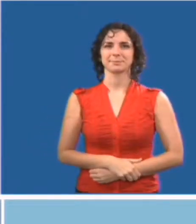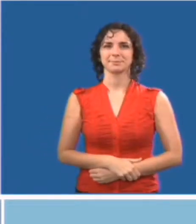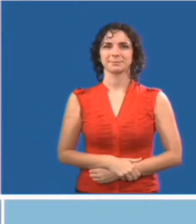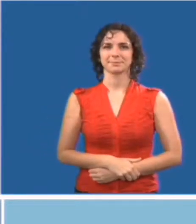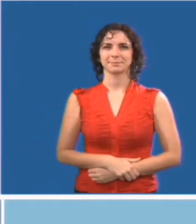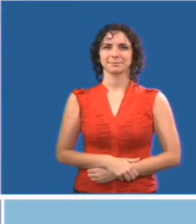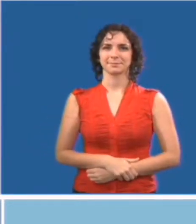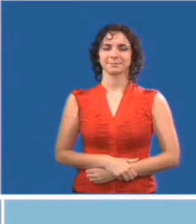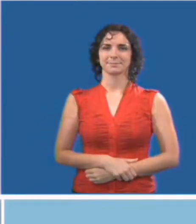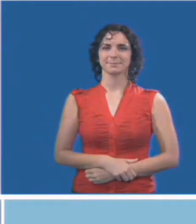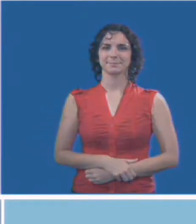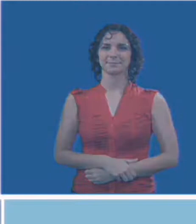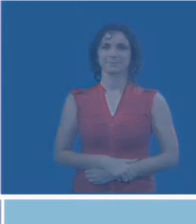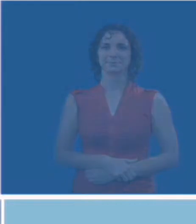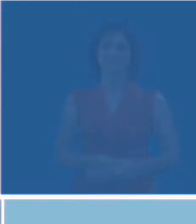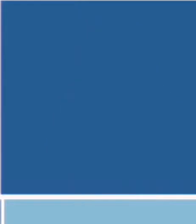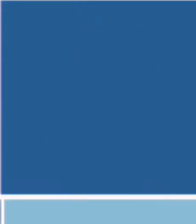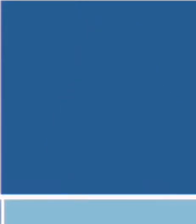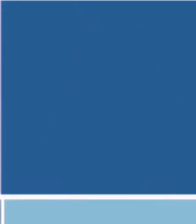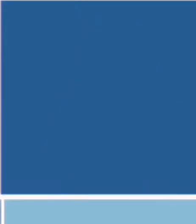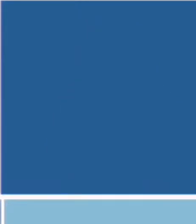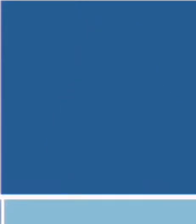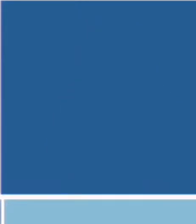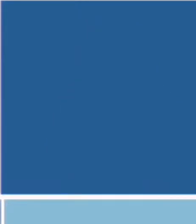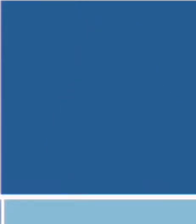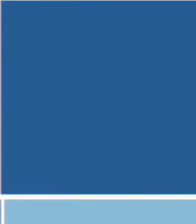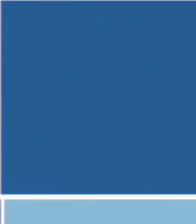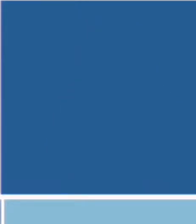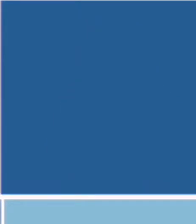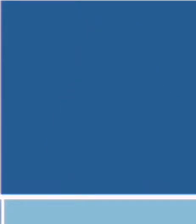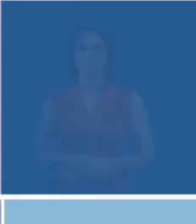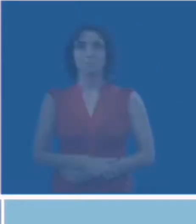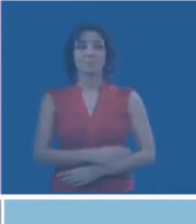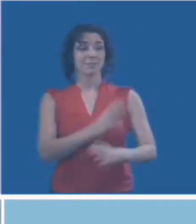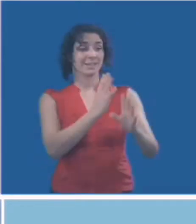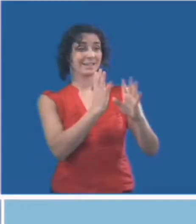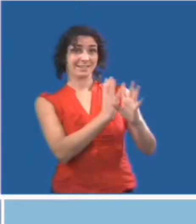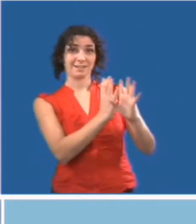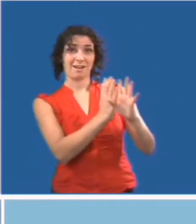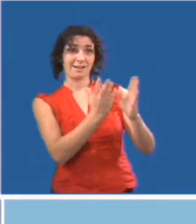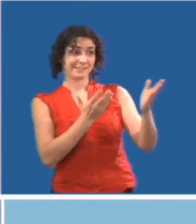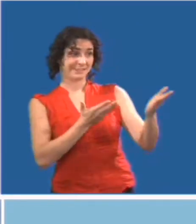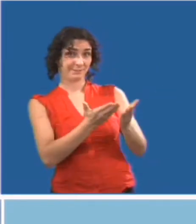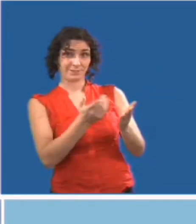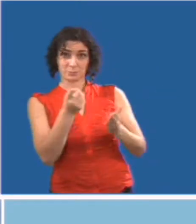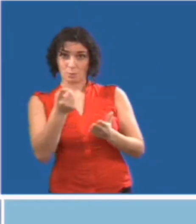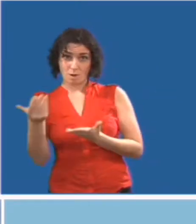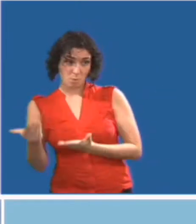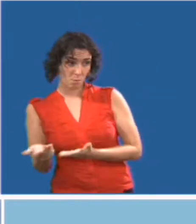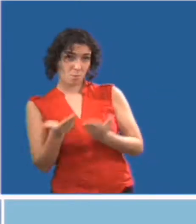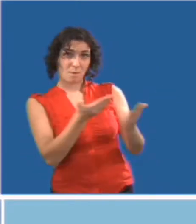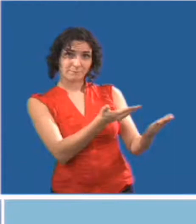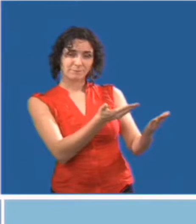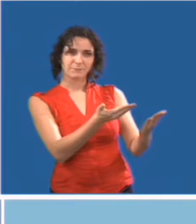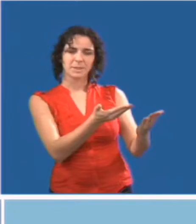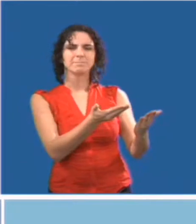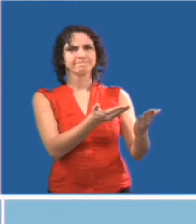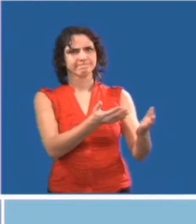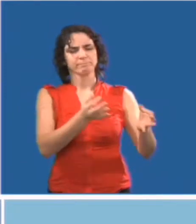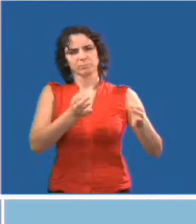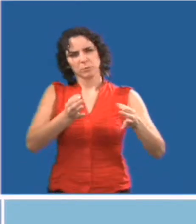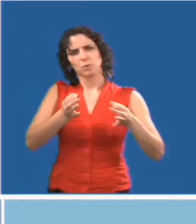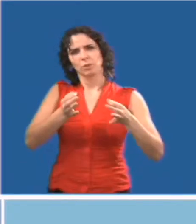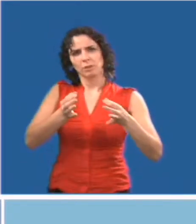besoins des personnes handicapées et que cette sensibilisation deviendra partie intégrante de votre